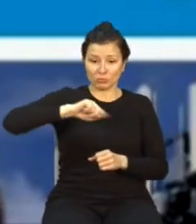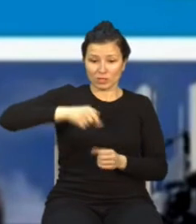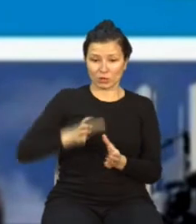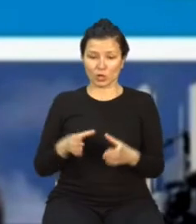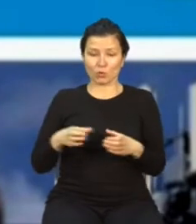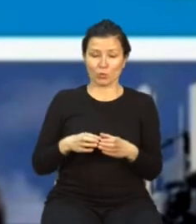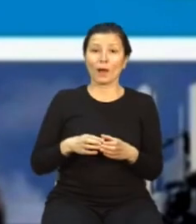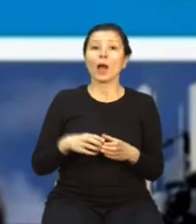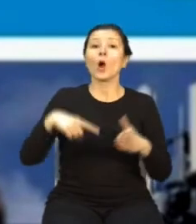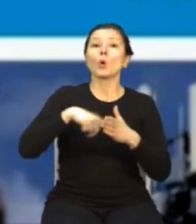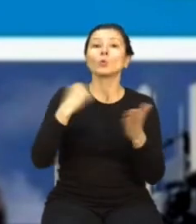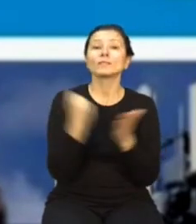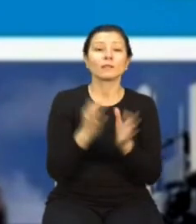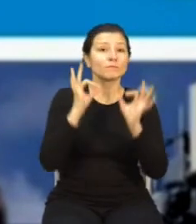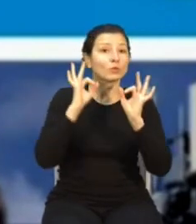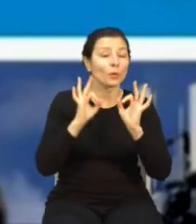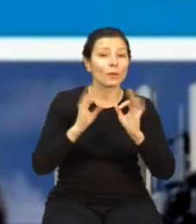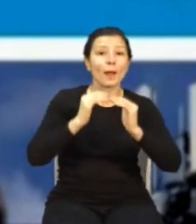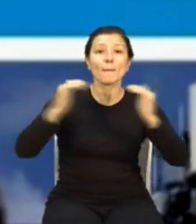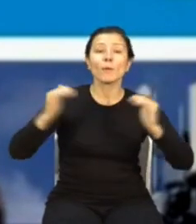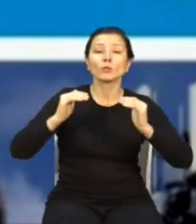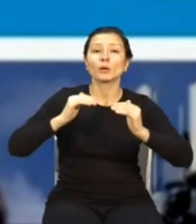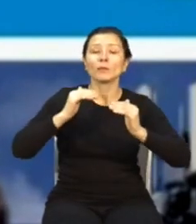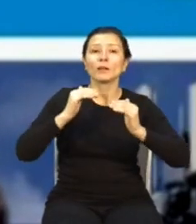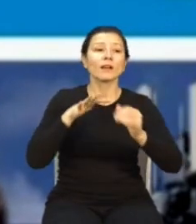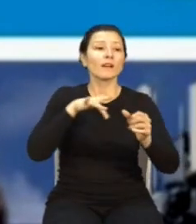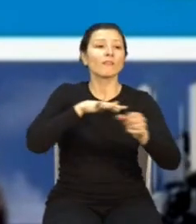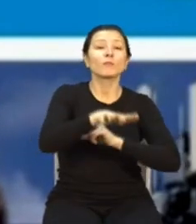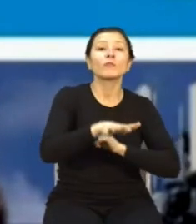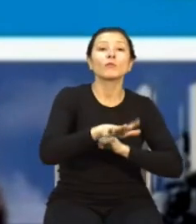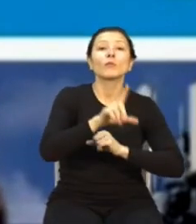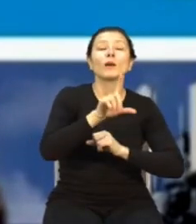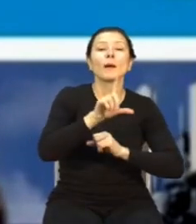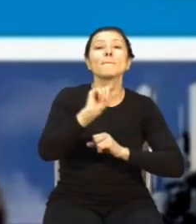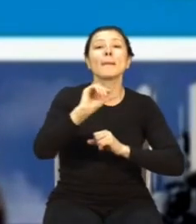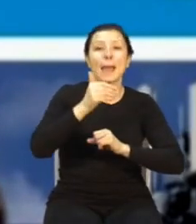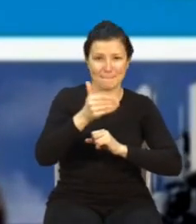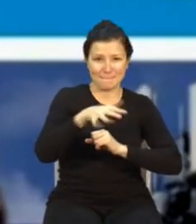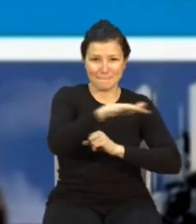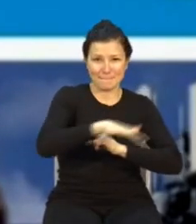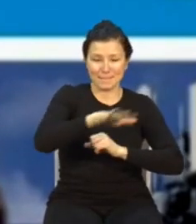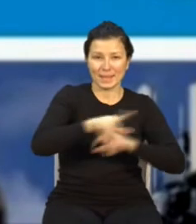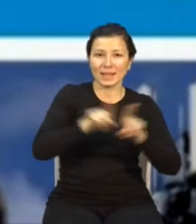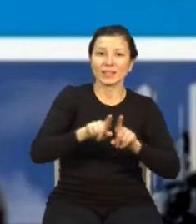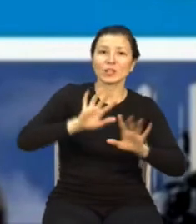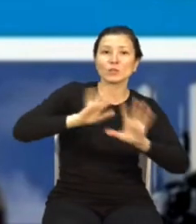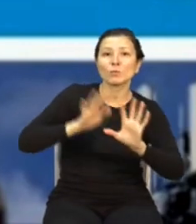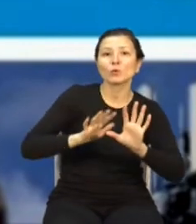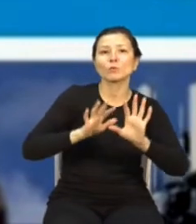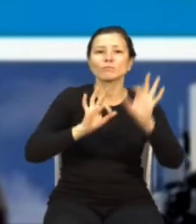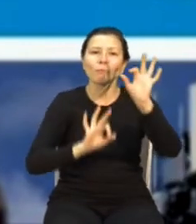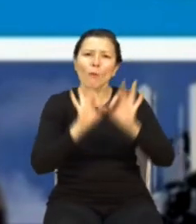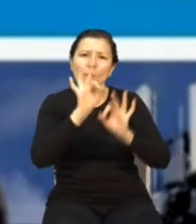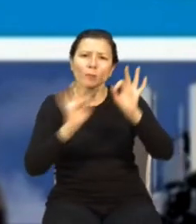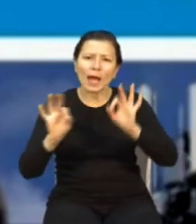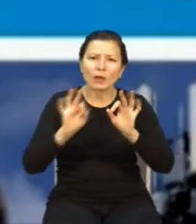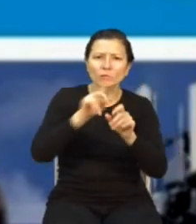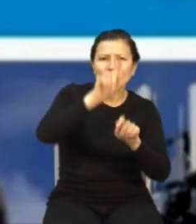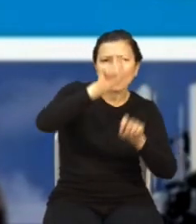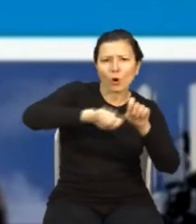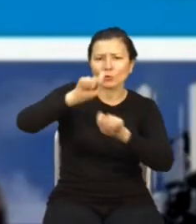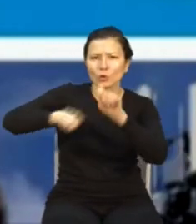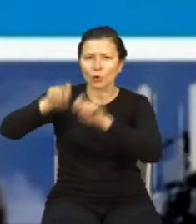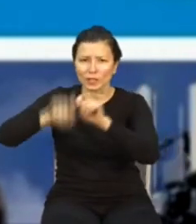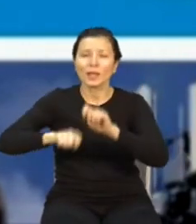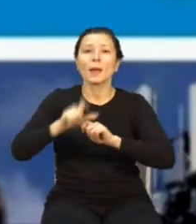odpowiednie poziomy ekspozycji na pole elektromagnetyczne oraz sposoby monitorowania pól elektromagnetycznych oraz sposoby ograniczenia